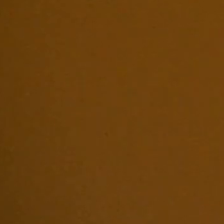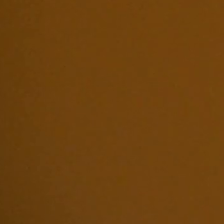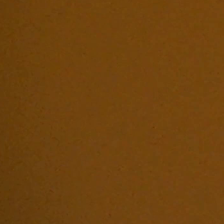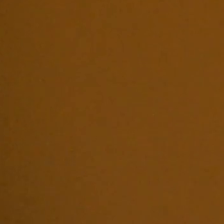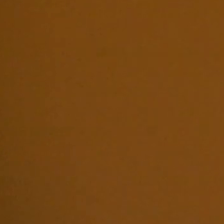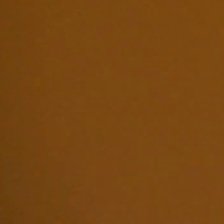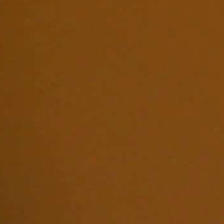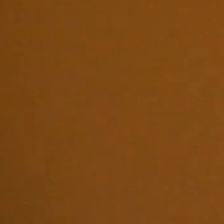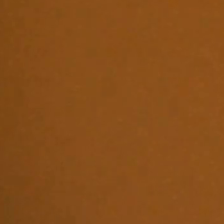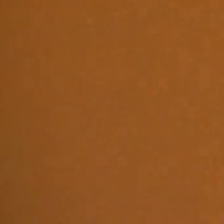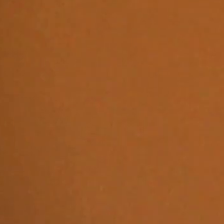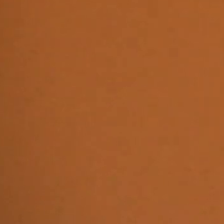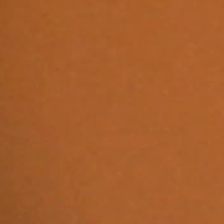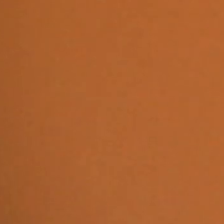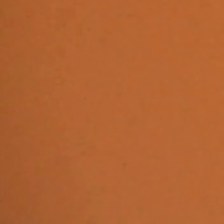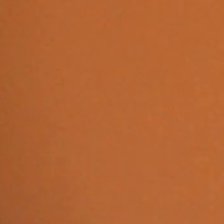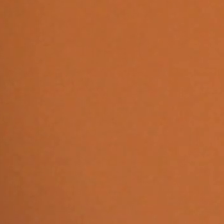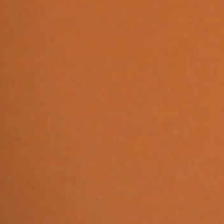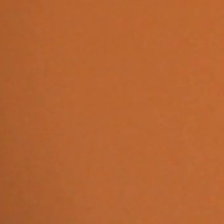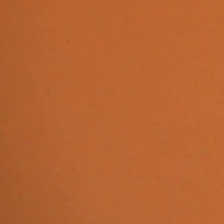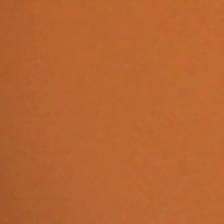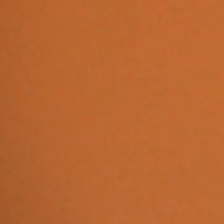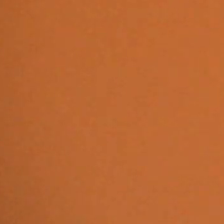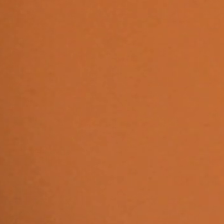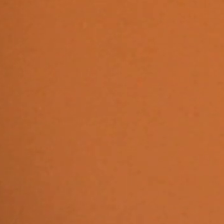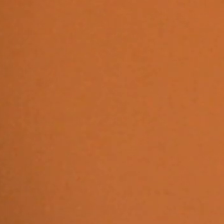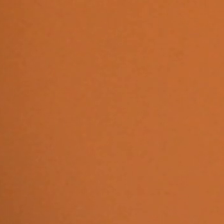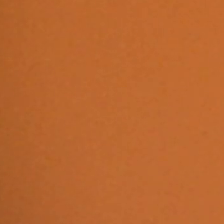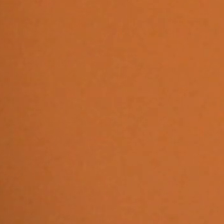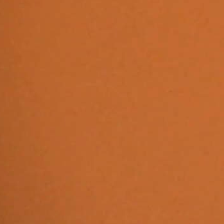fra, altså jeg synes det er der mange mennesker, der døde 21 om dagen og det her.